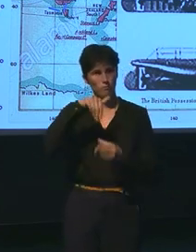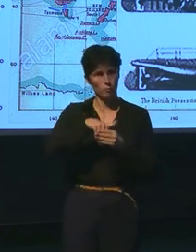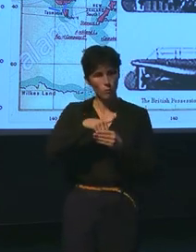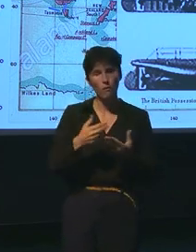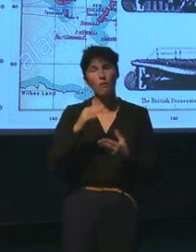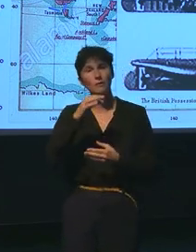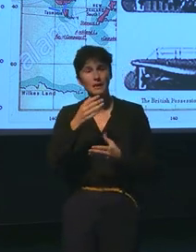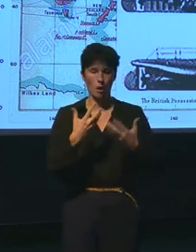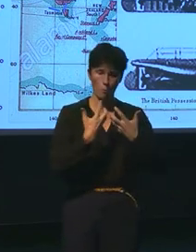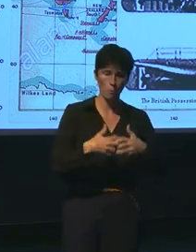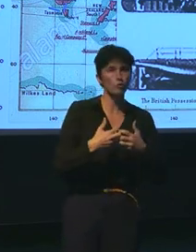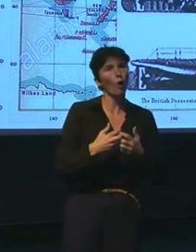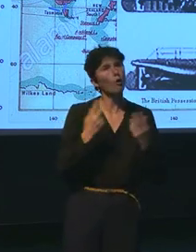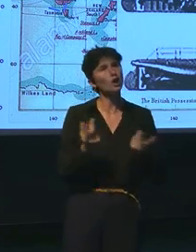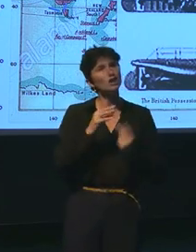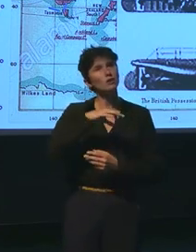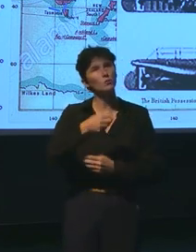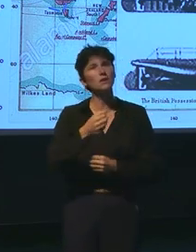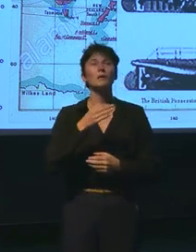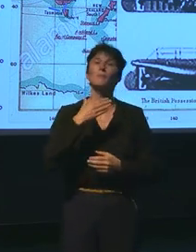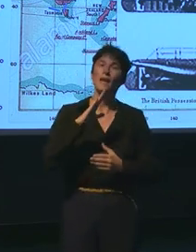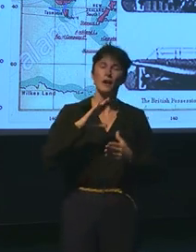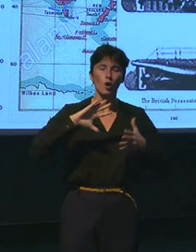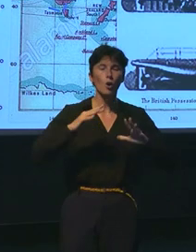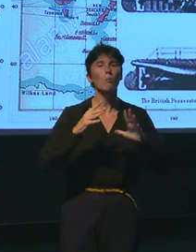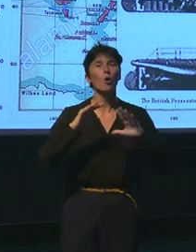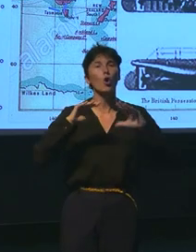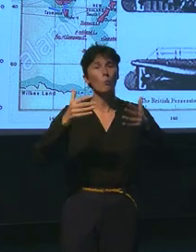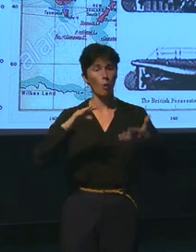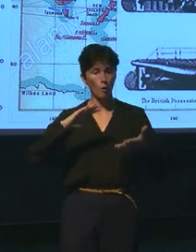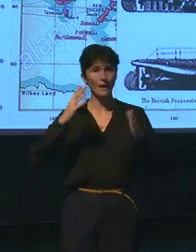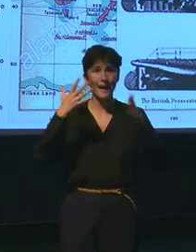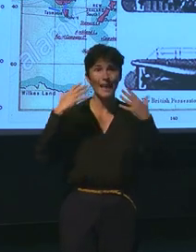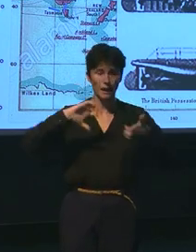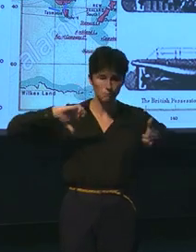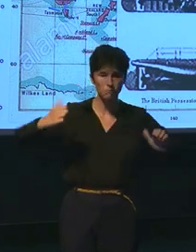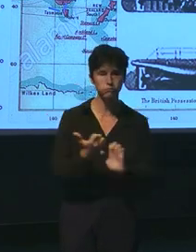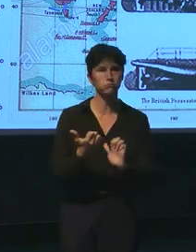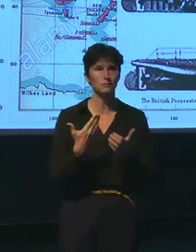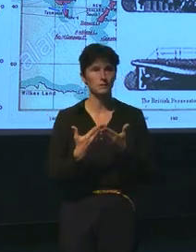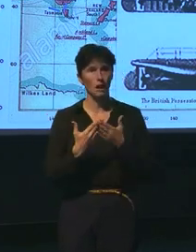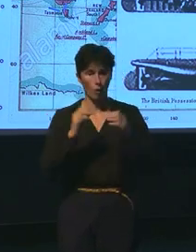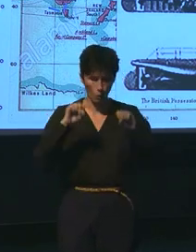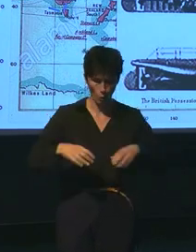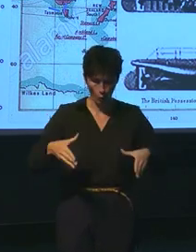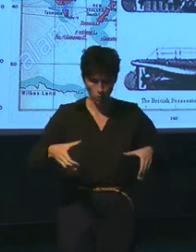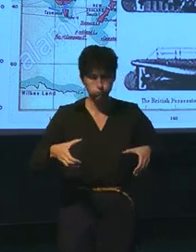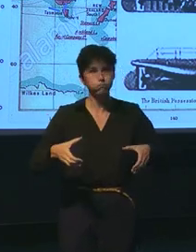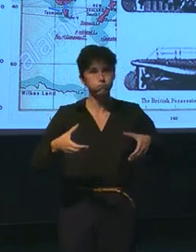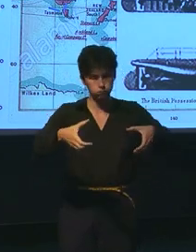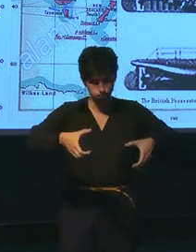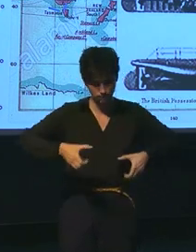certes, mais un moteur nu par de l'air comprimé. Ce sous-marin est équipé de ballast qui peut faire des plongés statiques